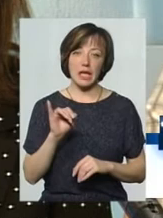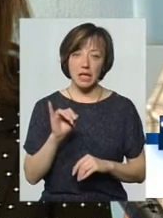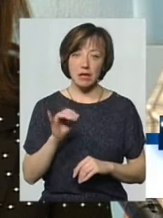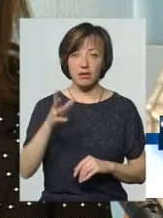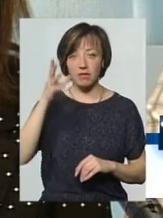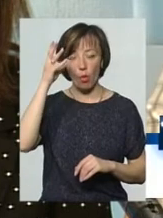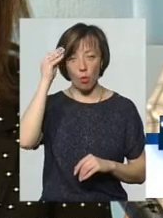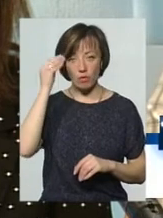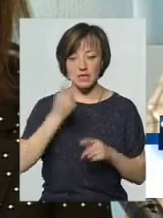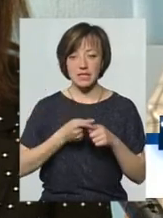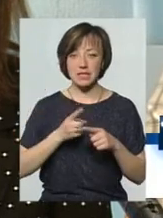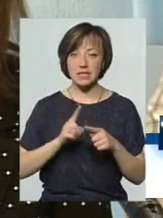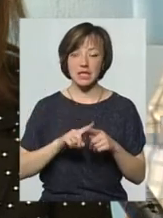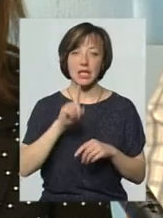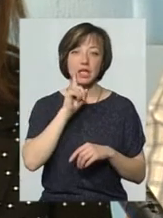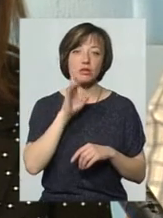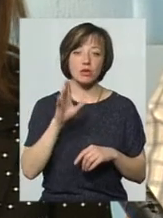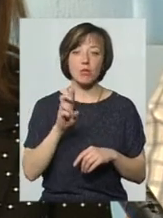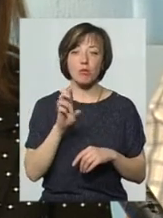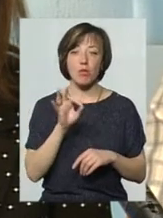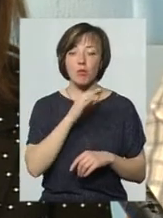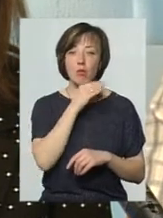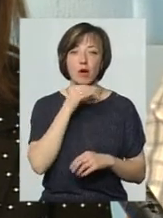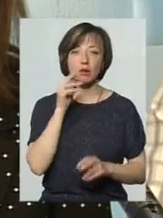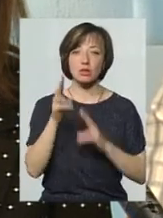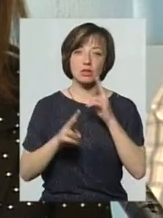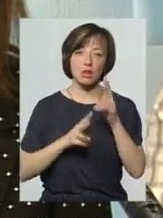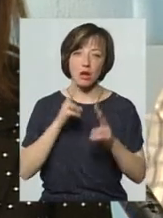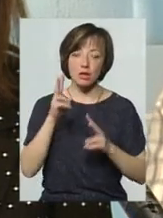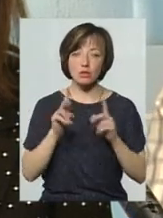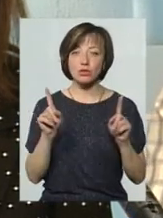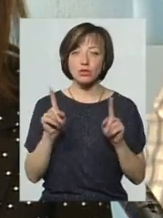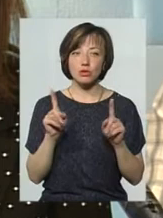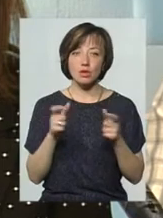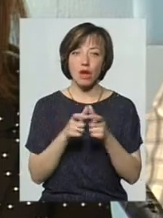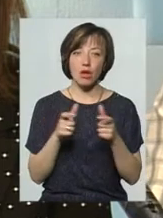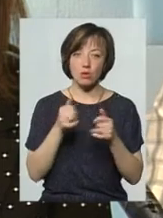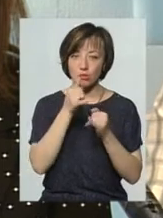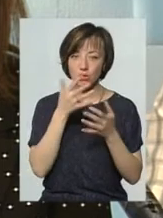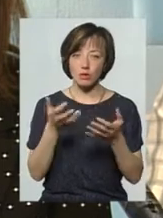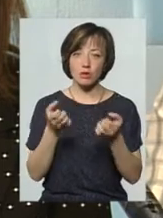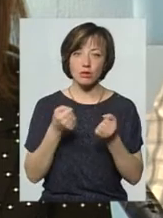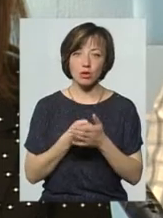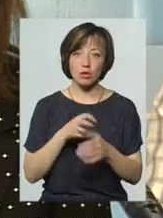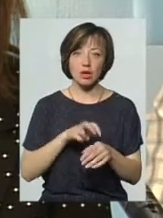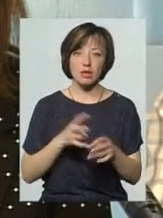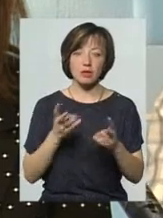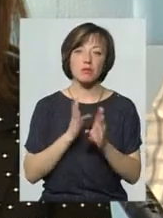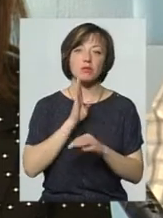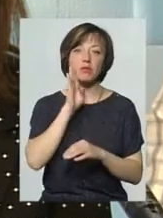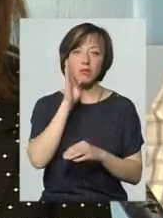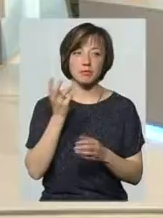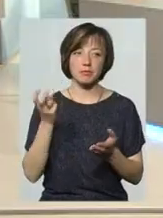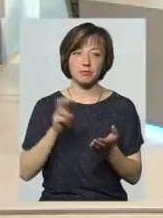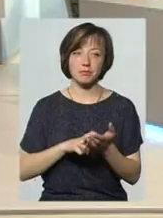І враховуючи оці такі незручності, бо багато скаржиться і про те, що талончика не можна отримати до лікаря, треба зарані, ми